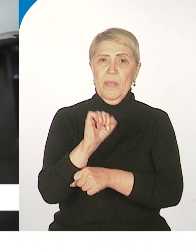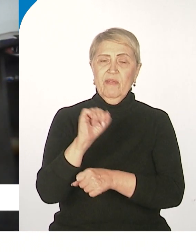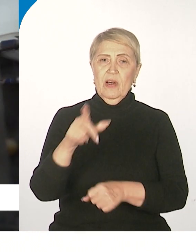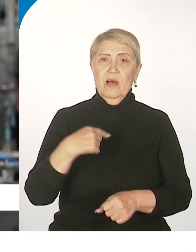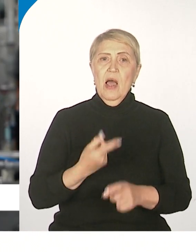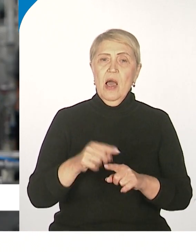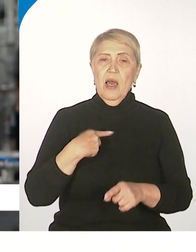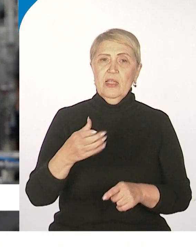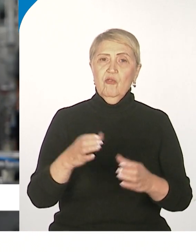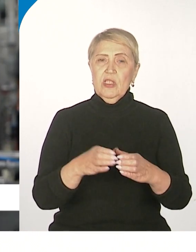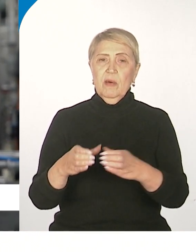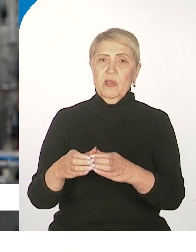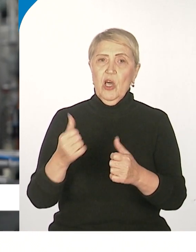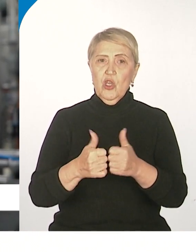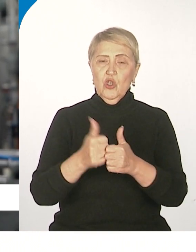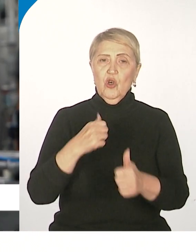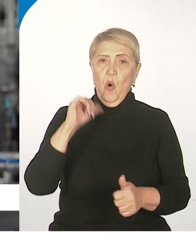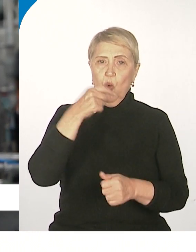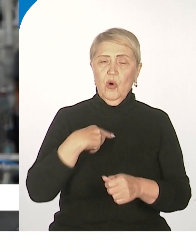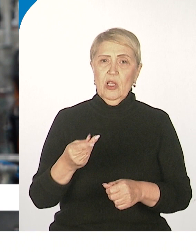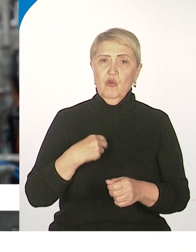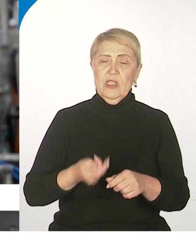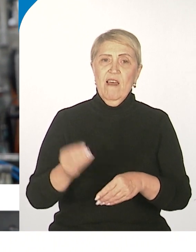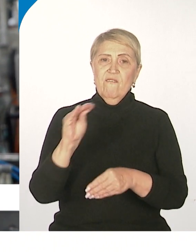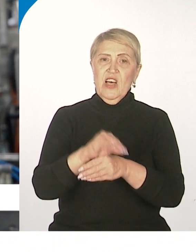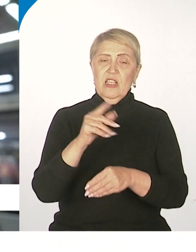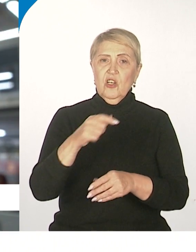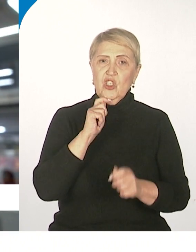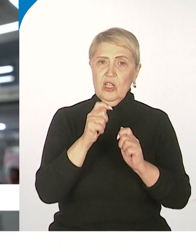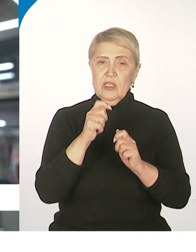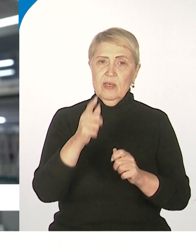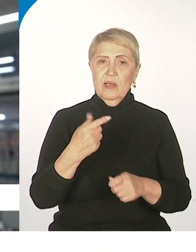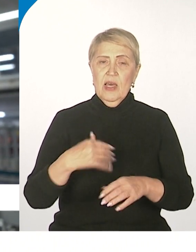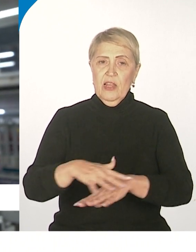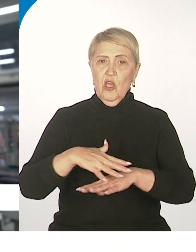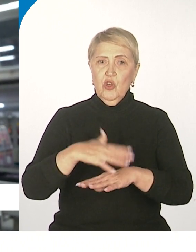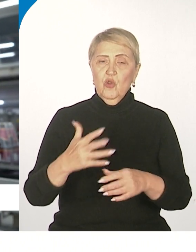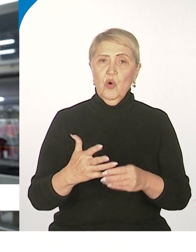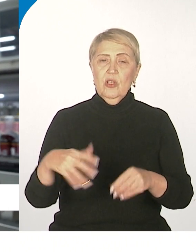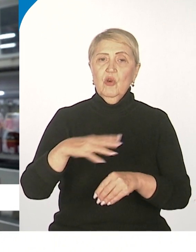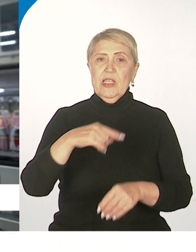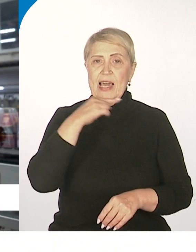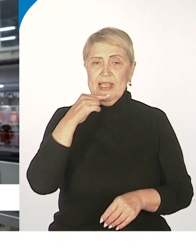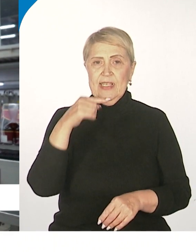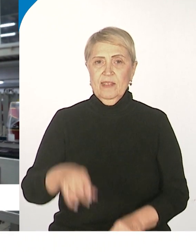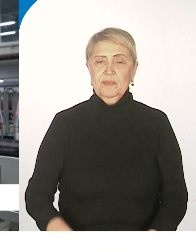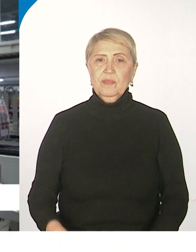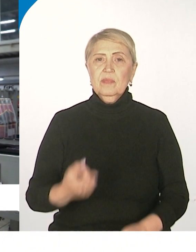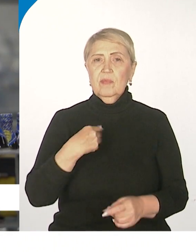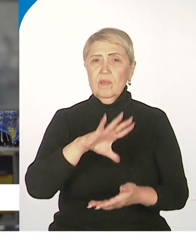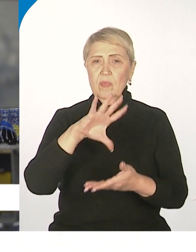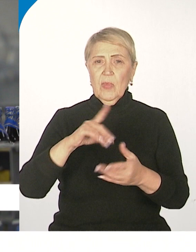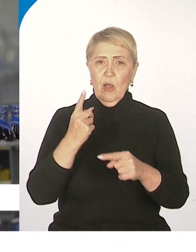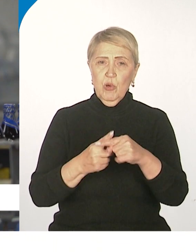датской компанией ежегодно вознаграждалась роялти процентом от выпуска своей марки на территории России. Плюс дивиденды. За все время